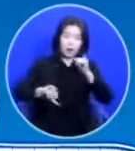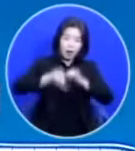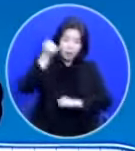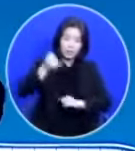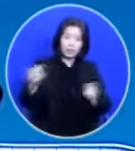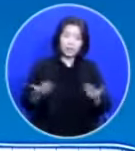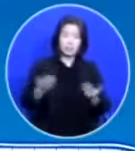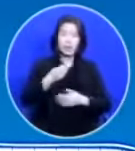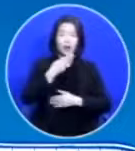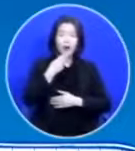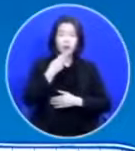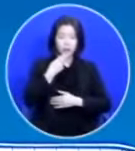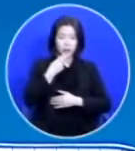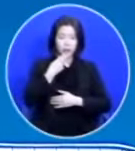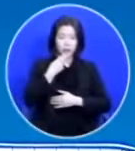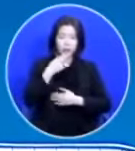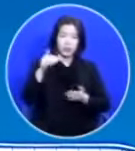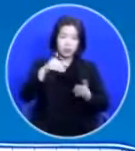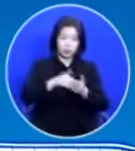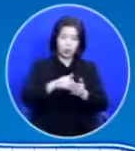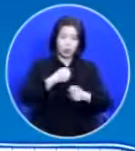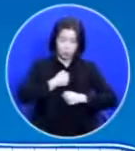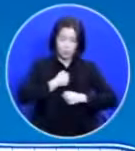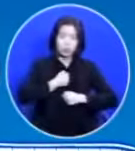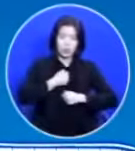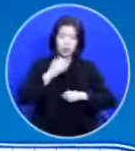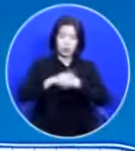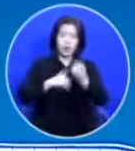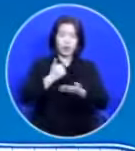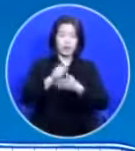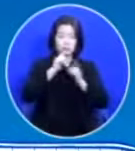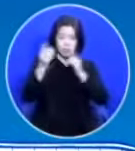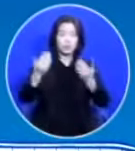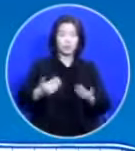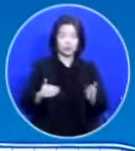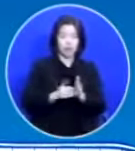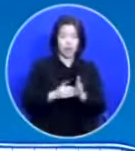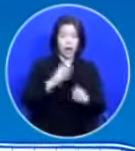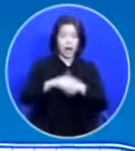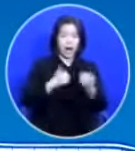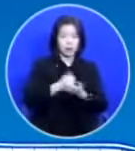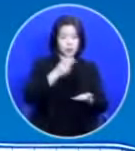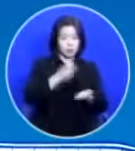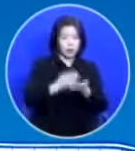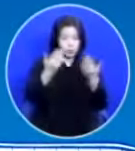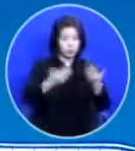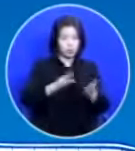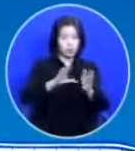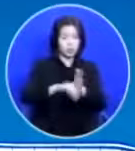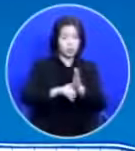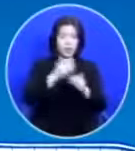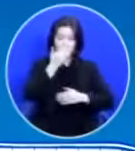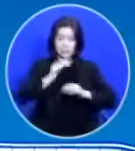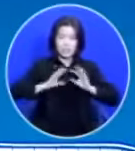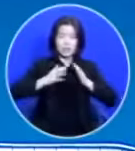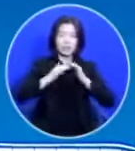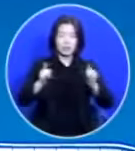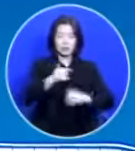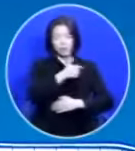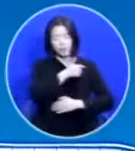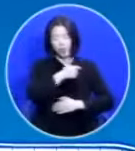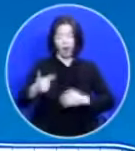하나님이 말씀하신 겁니다 이 율법을 하나님이 주셨을 때 이스라엘 백성들은 대단히 기뻤어요